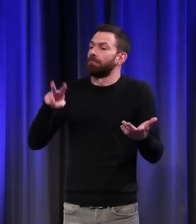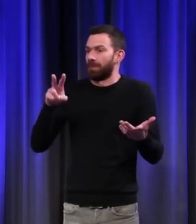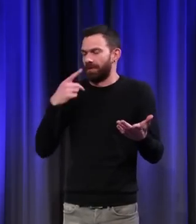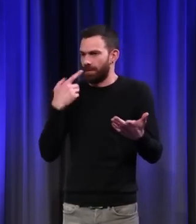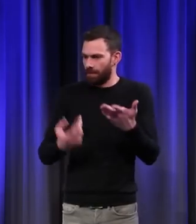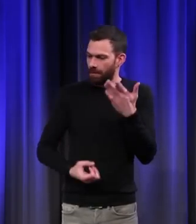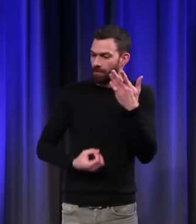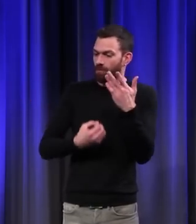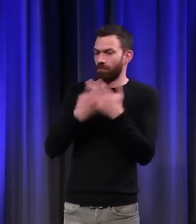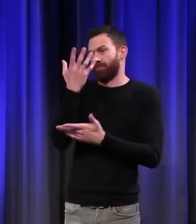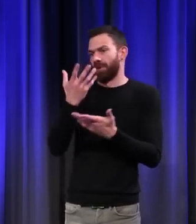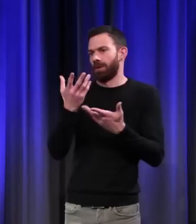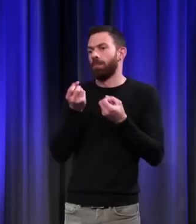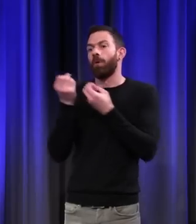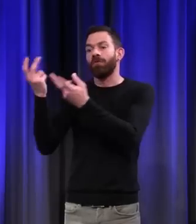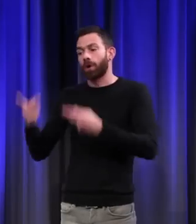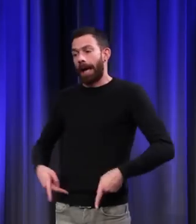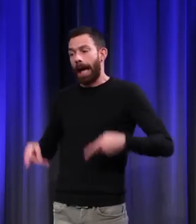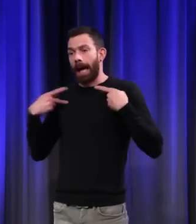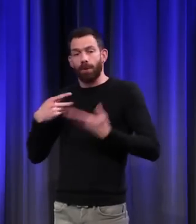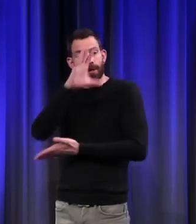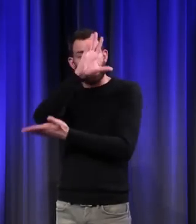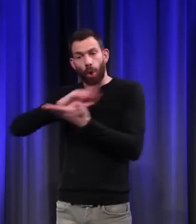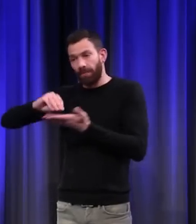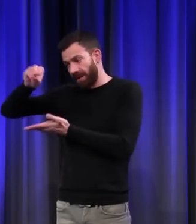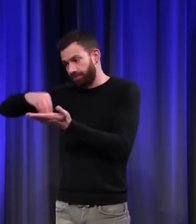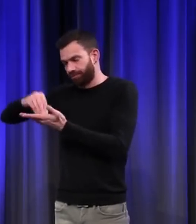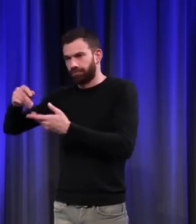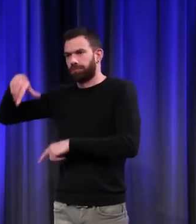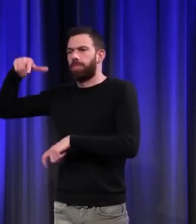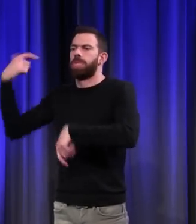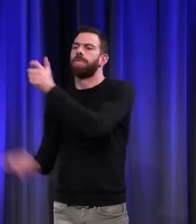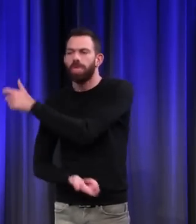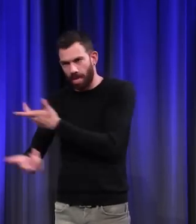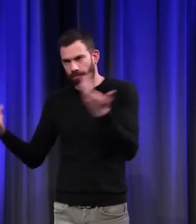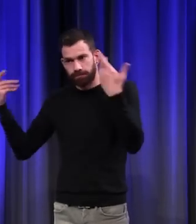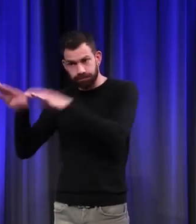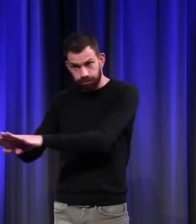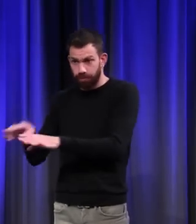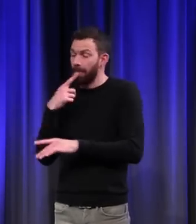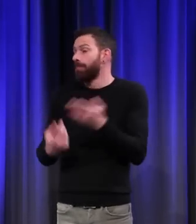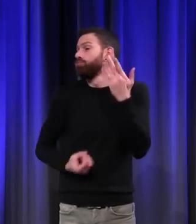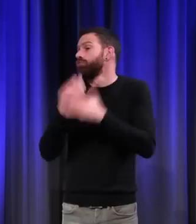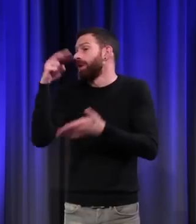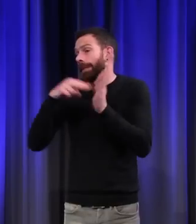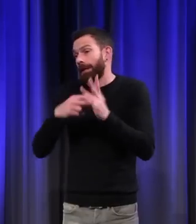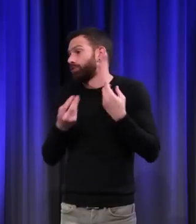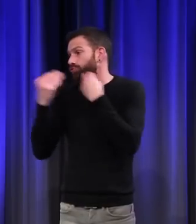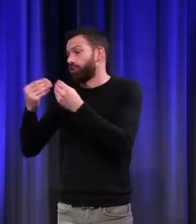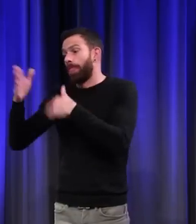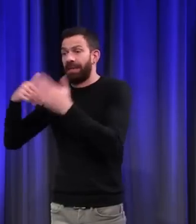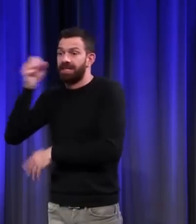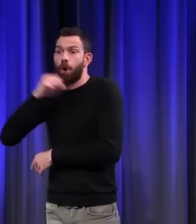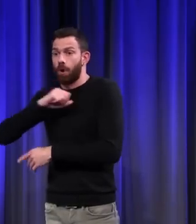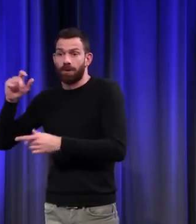va entrer la faillite d'ateliers, de copies, de manuscrits à très grande échelle, comme toutes les nouveautés professionnelles et techniques. Et en outre,